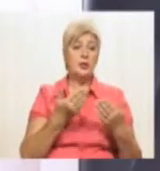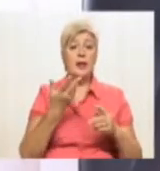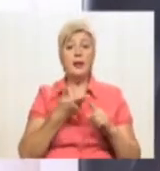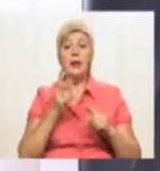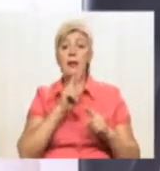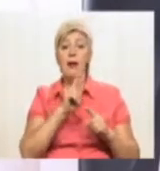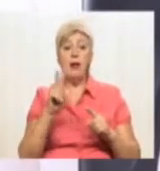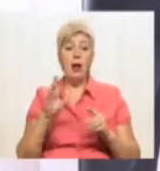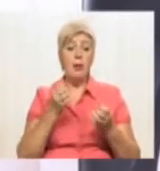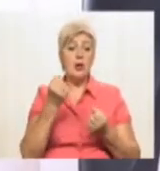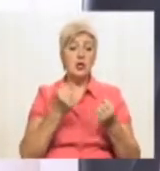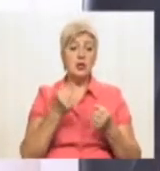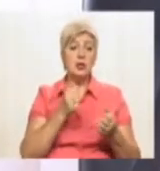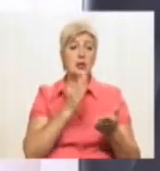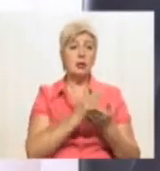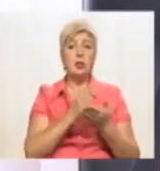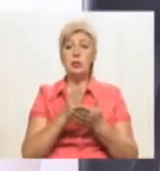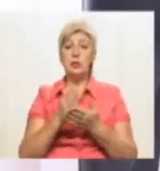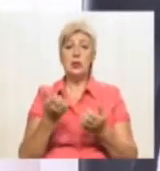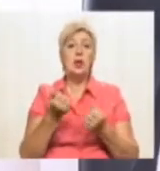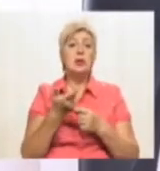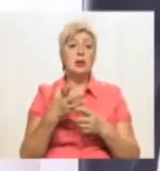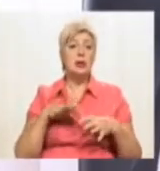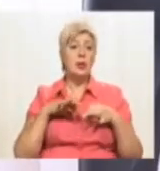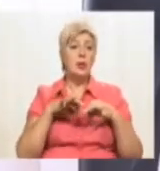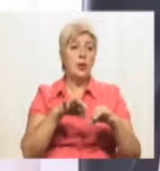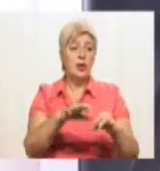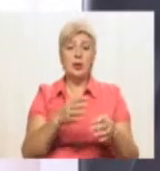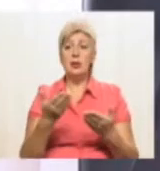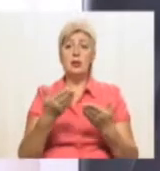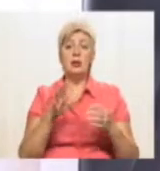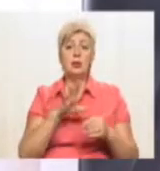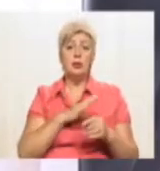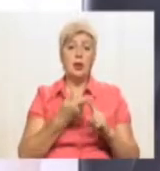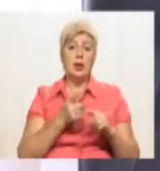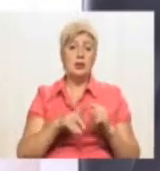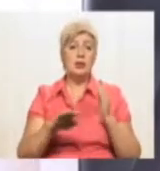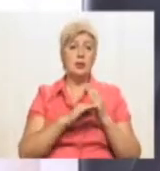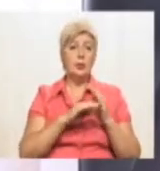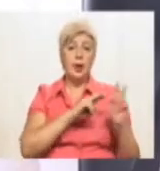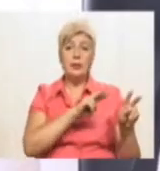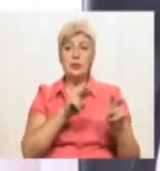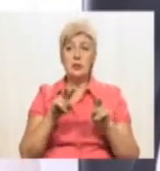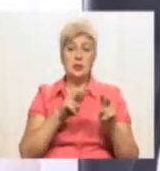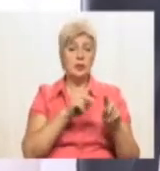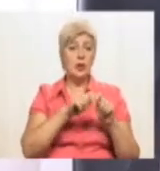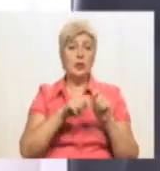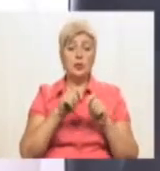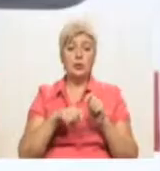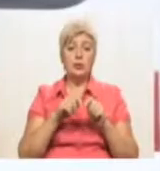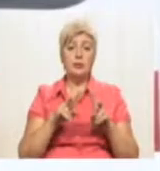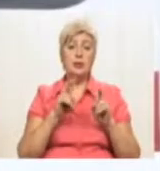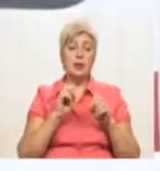знаходиться, скільки вона проїхала, де була, це нам допомагає відстежувати та контролювати як